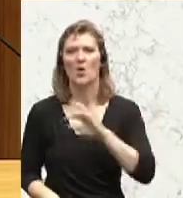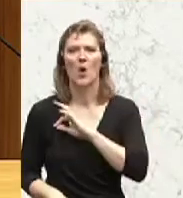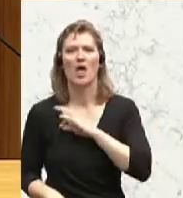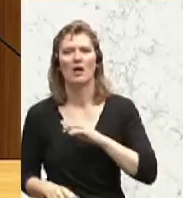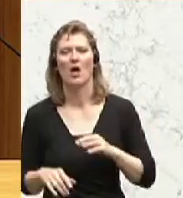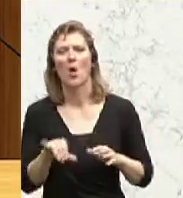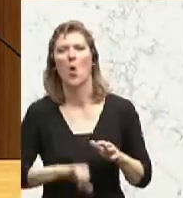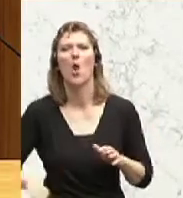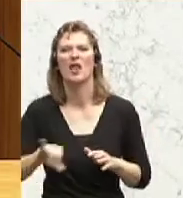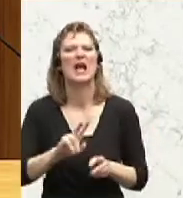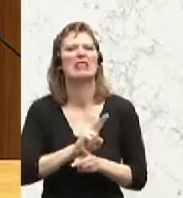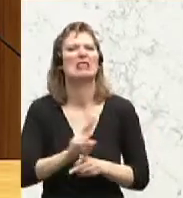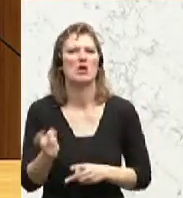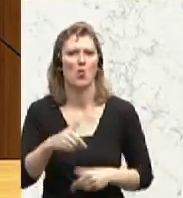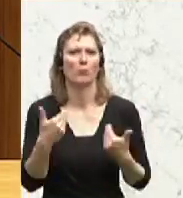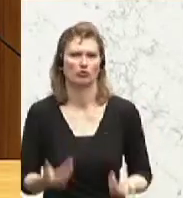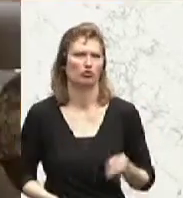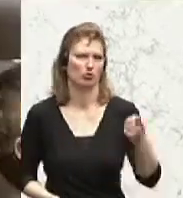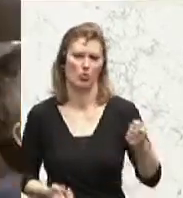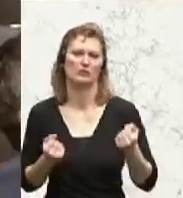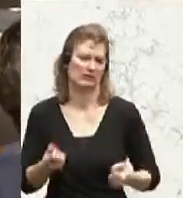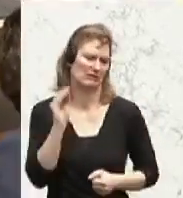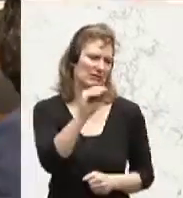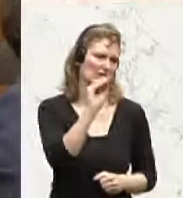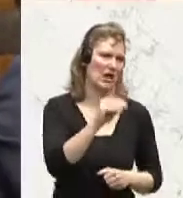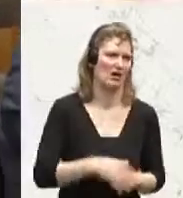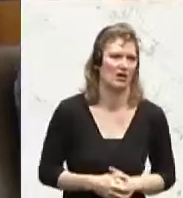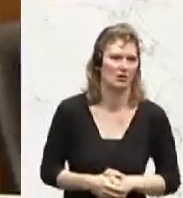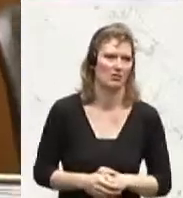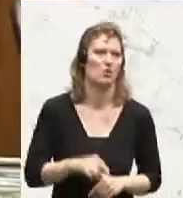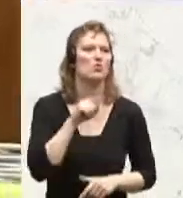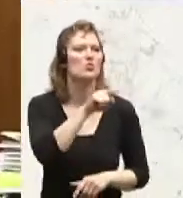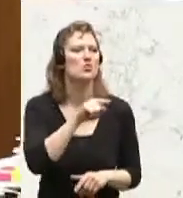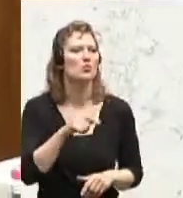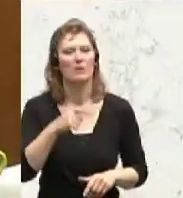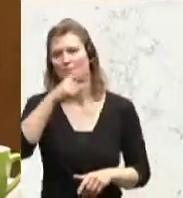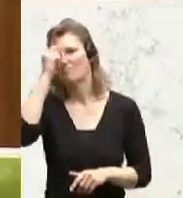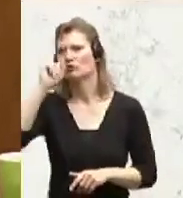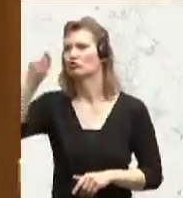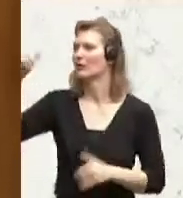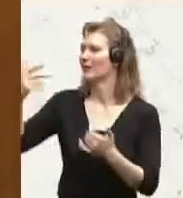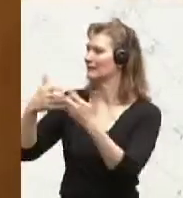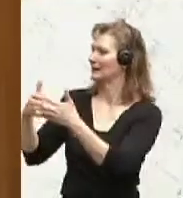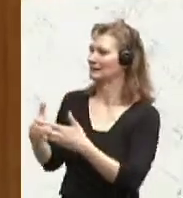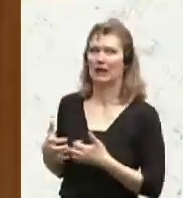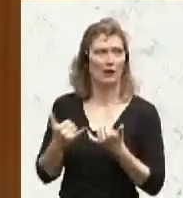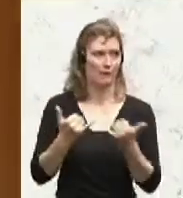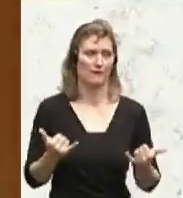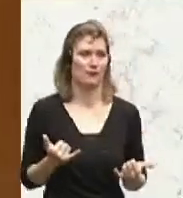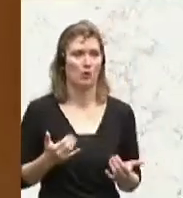das nie passiert, das kann ich Ihnen sagen. Weil Sie müssen den Menschen draußen jetzt erklären, warum ein